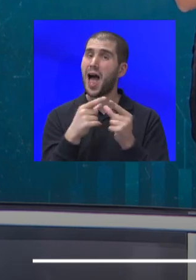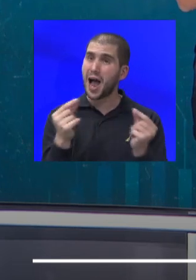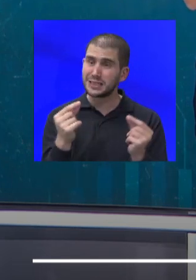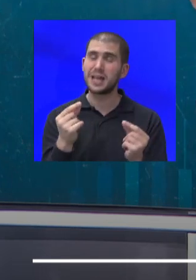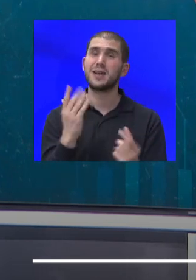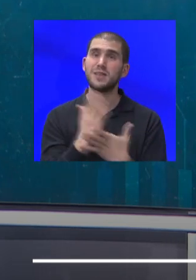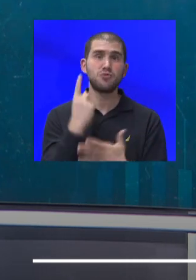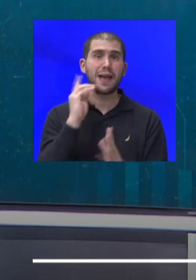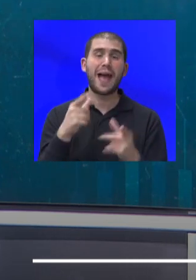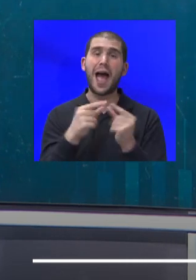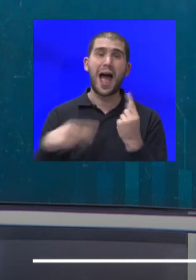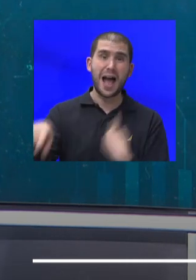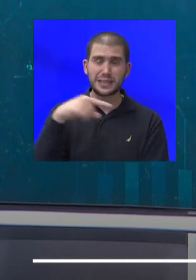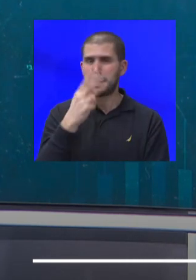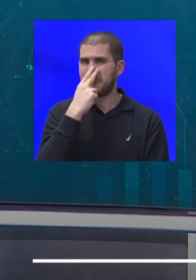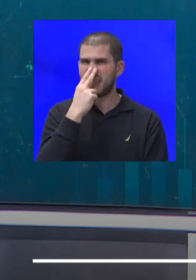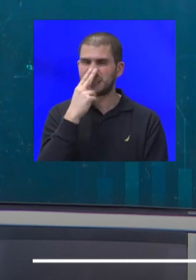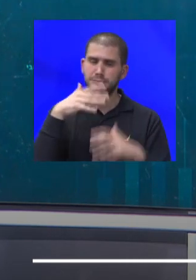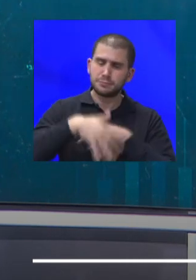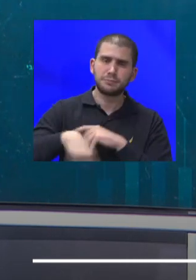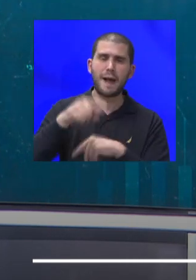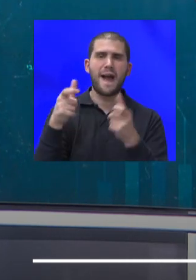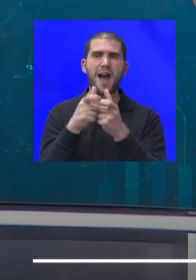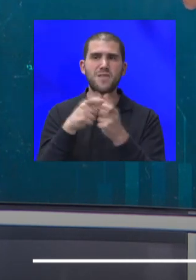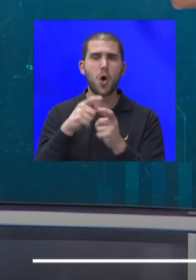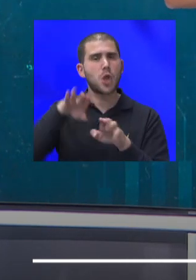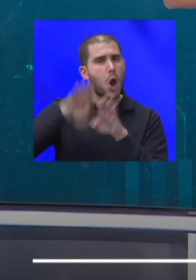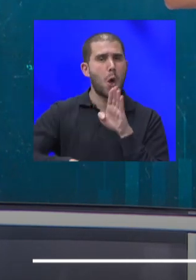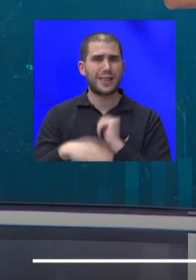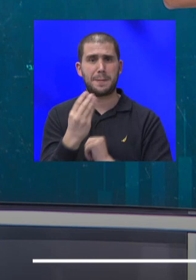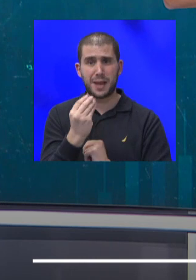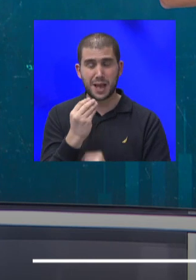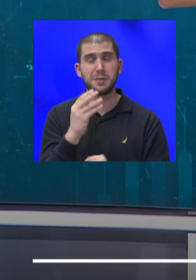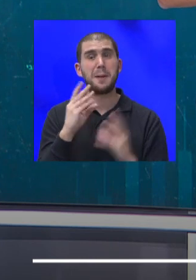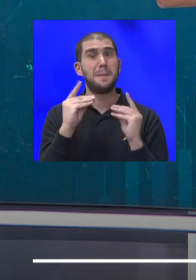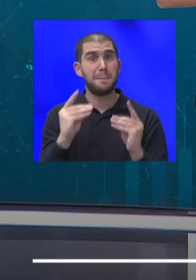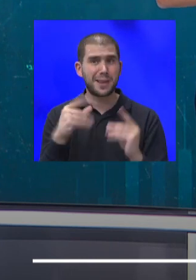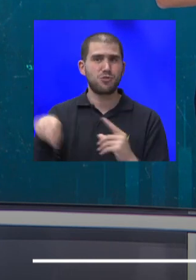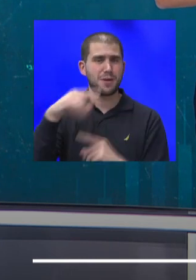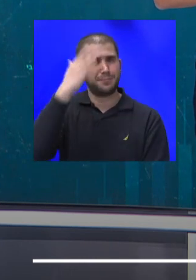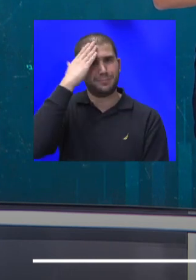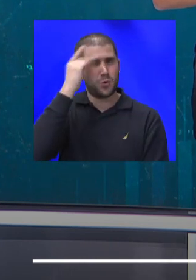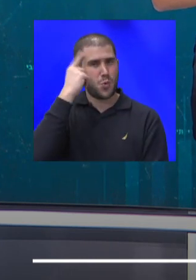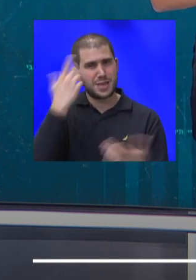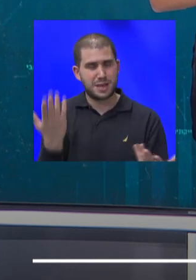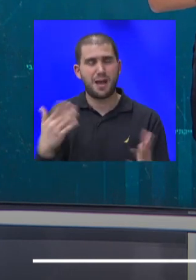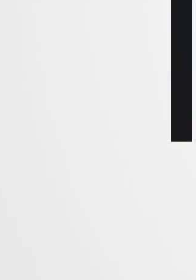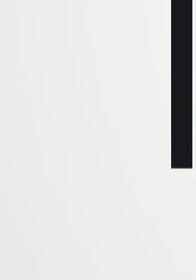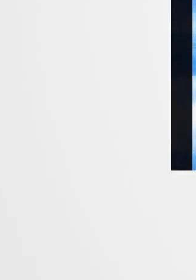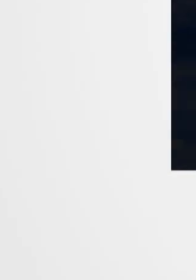מנסים לגרום לה חברות שם להוזיל מחירים, בדרך שרק הם יודעים, הפסקה קצרה, מיד חוזרים.